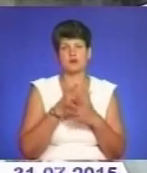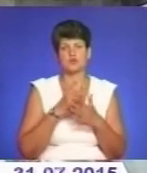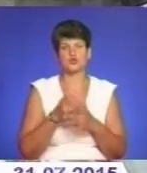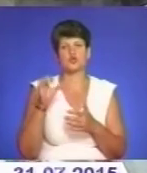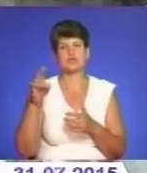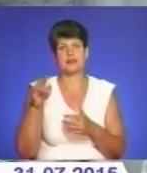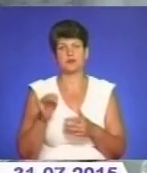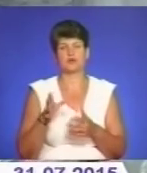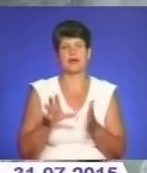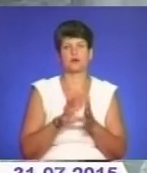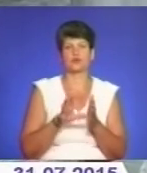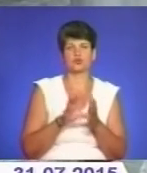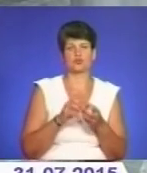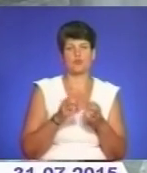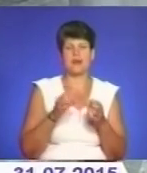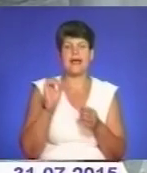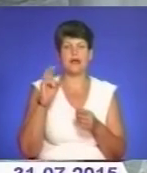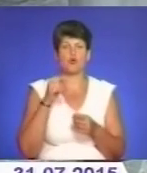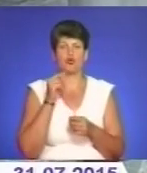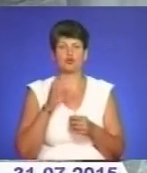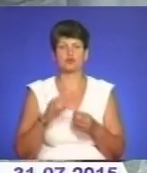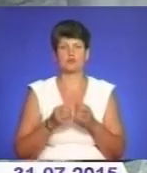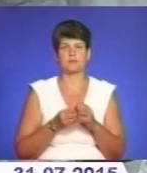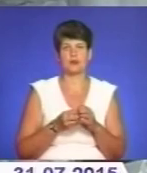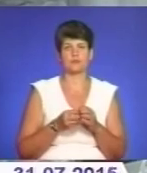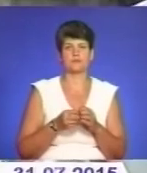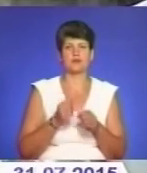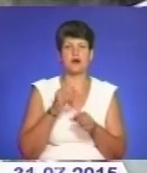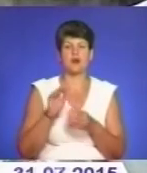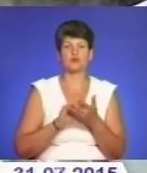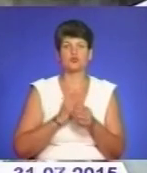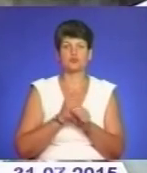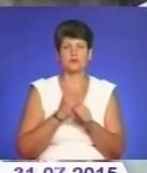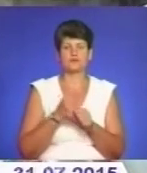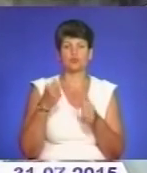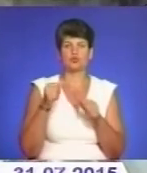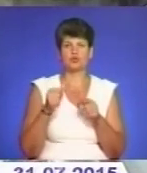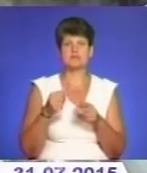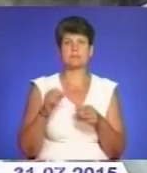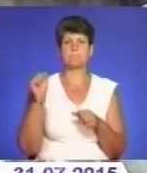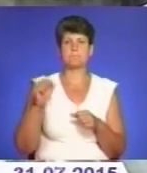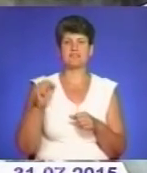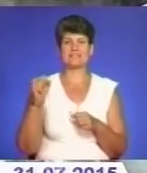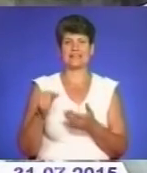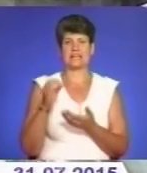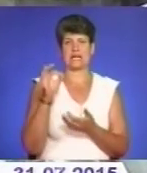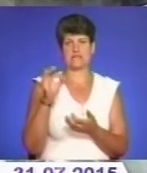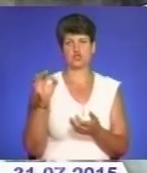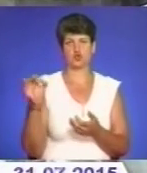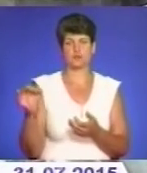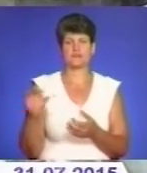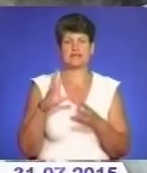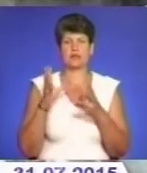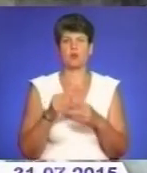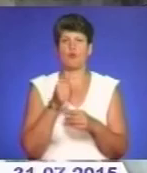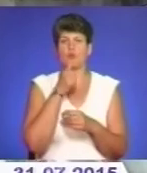проблематику. Цікаво, що автор зробив скульптуру з певних кришечок. Загалом я перепробував в